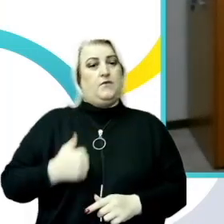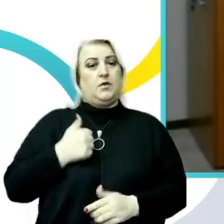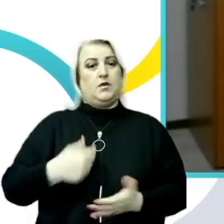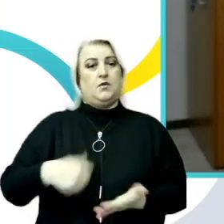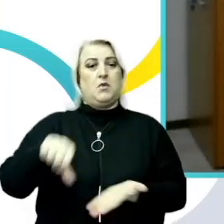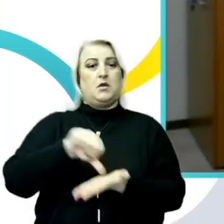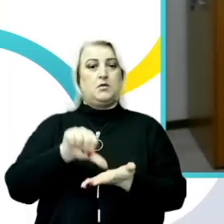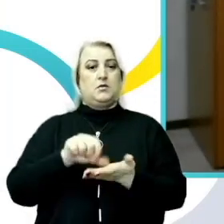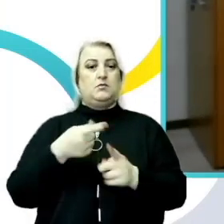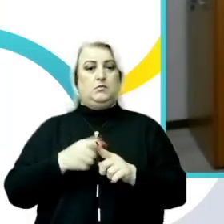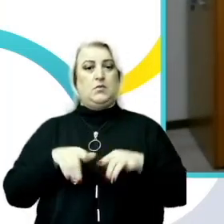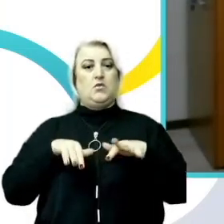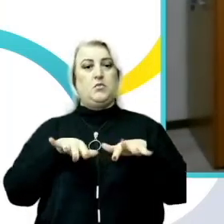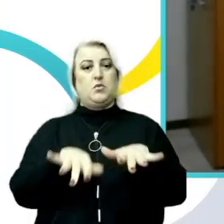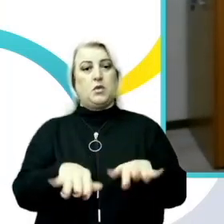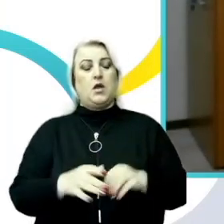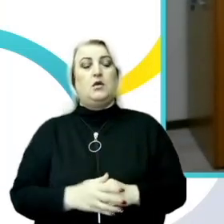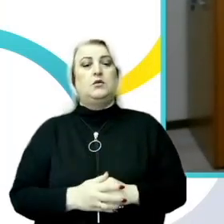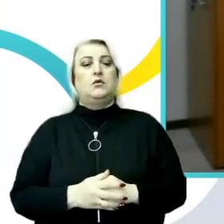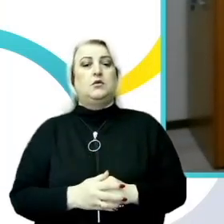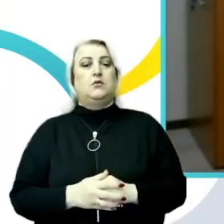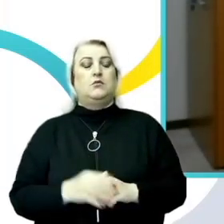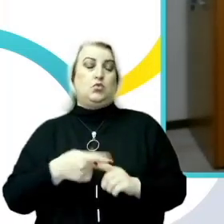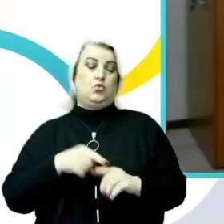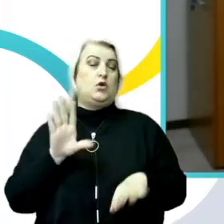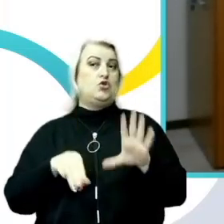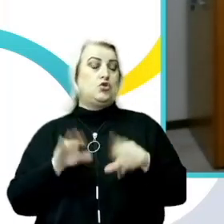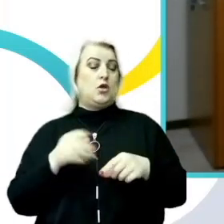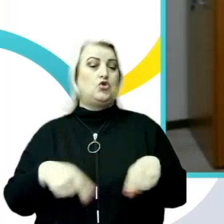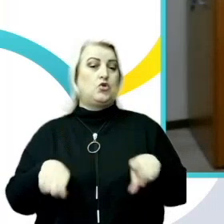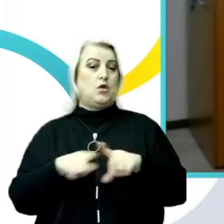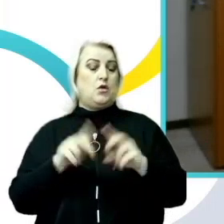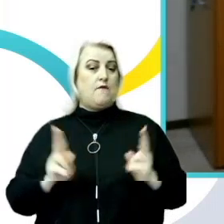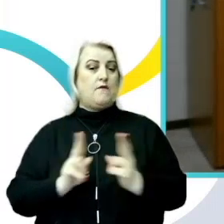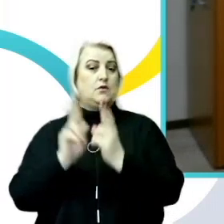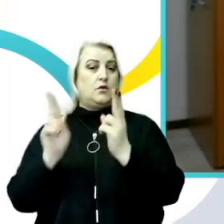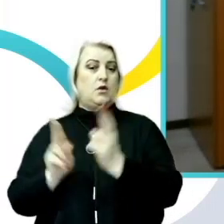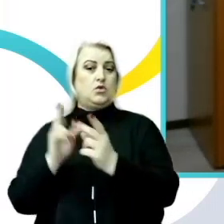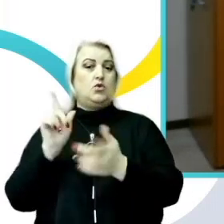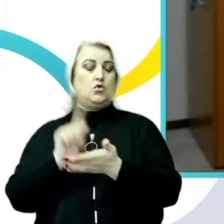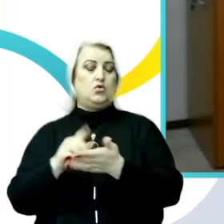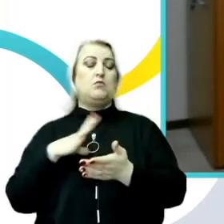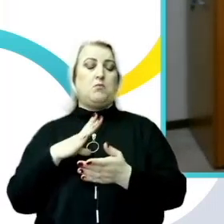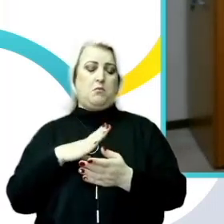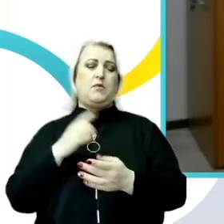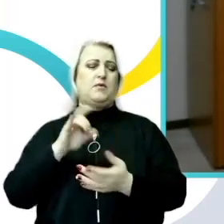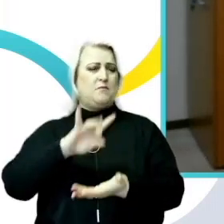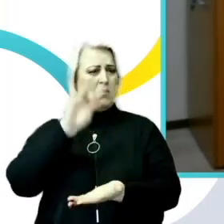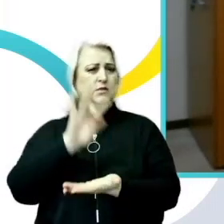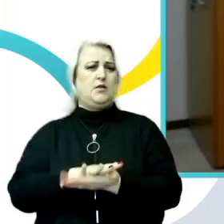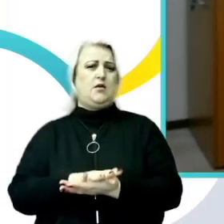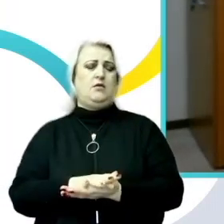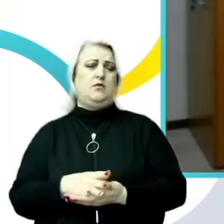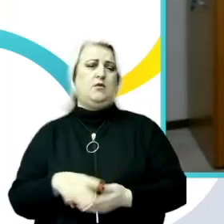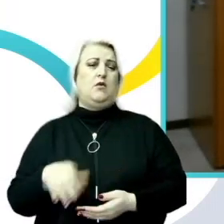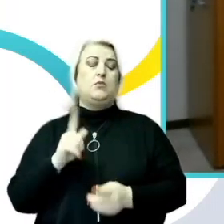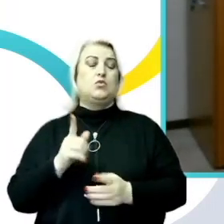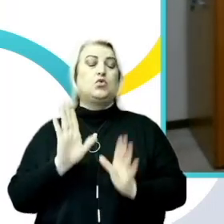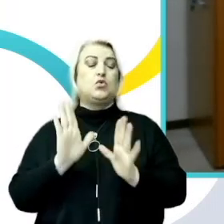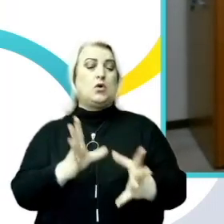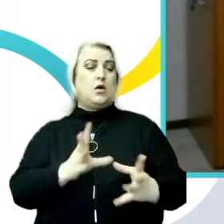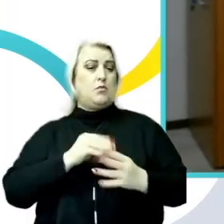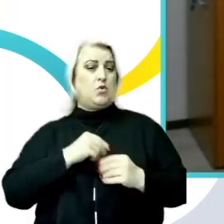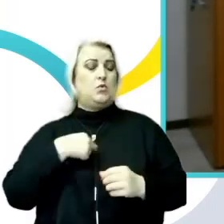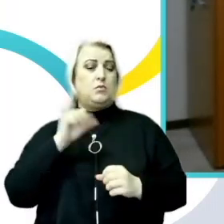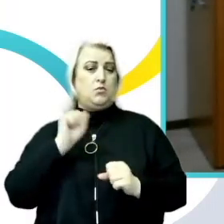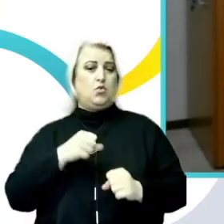acest eveniment, pentru că consider că asemenea întrunit trebuie să devină o normalitate pentru noi toți, pentru că doar împreună noi putem să